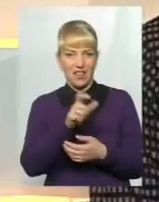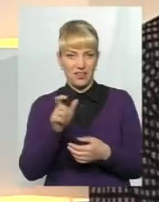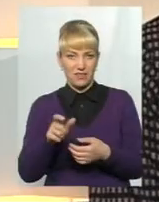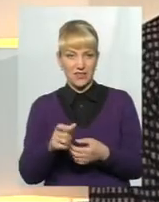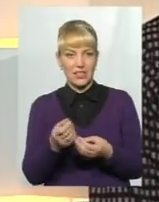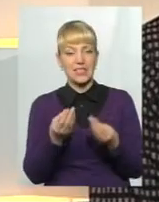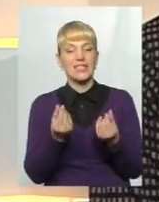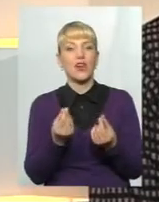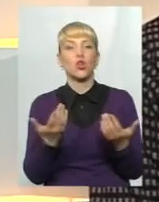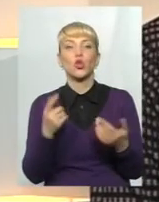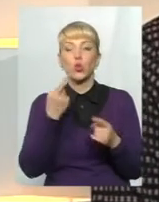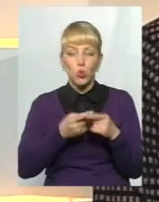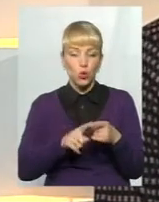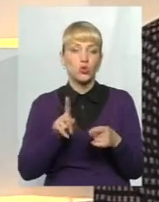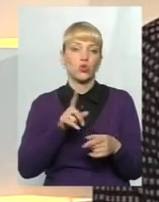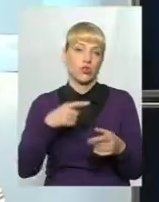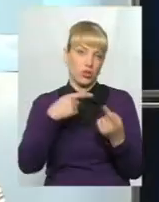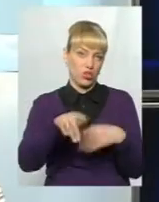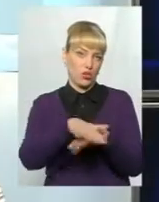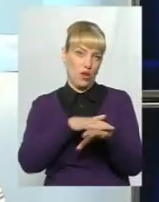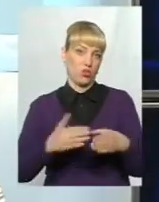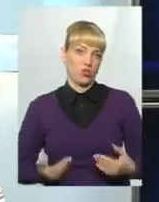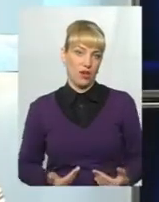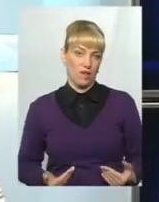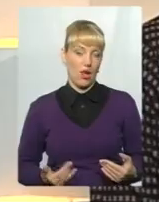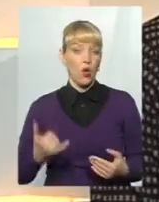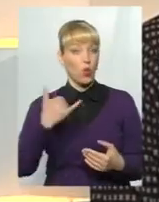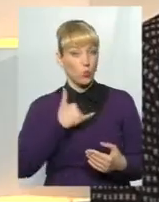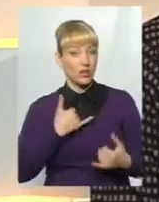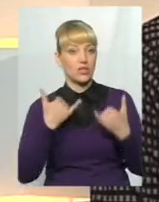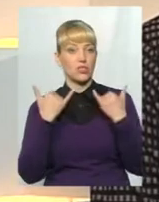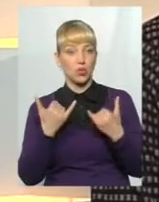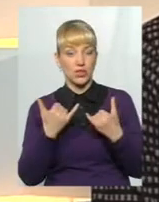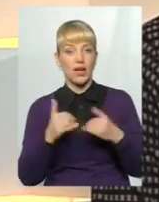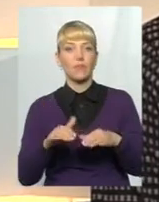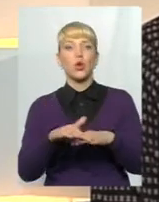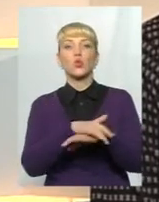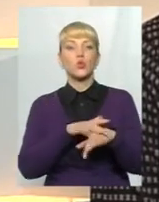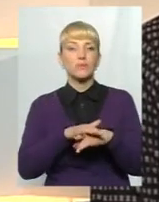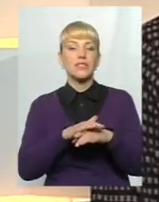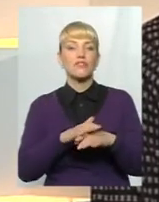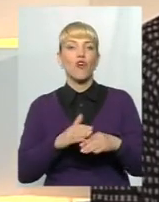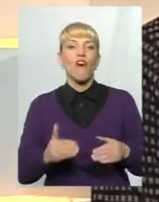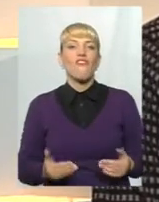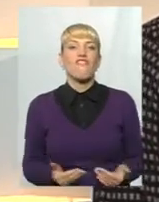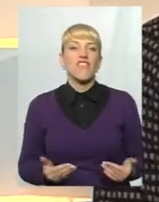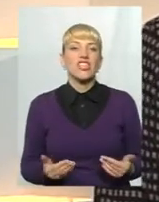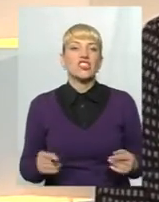за рахунок чого живе і все інше суспільство. В нас сьогодні суспільство виживає. Хтось